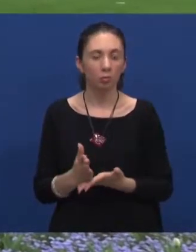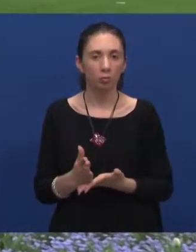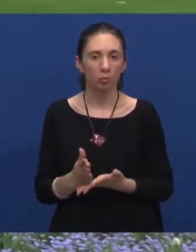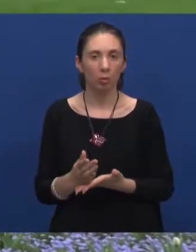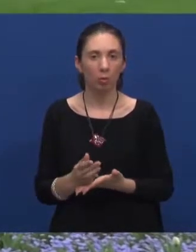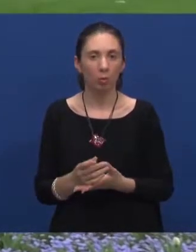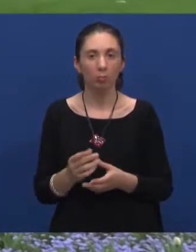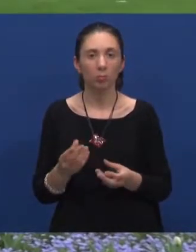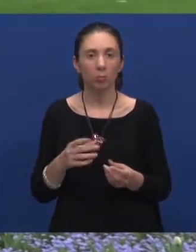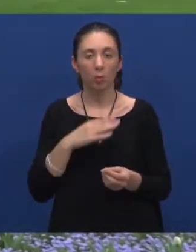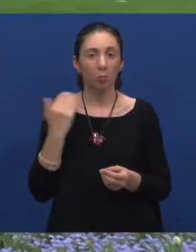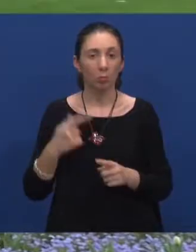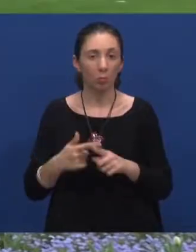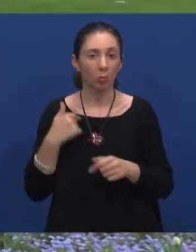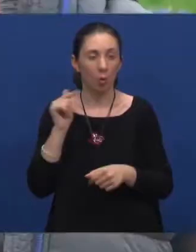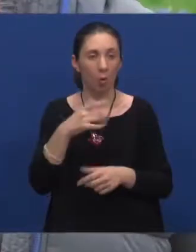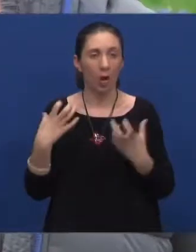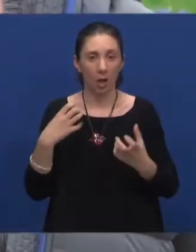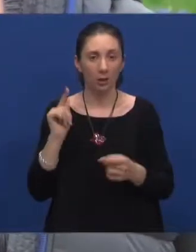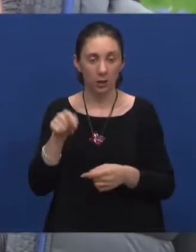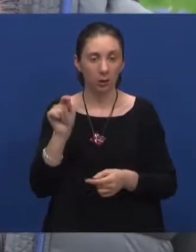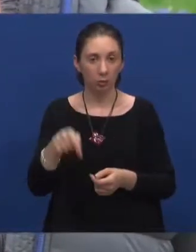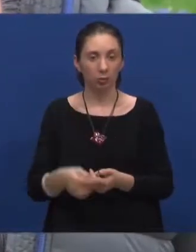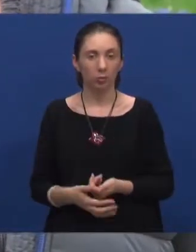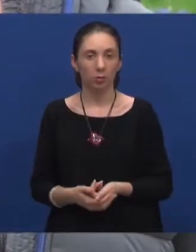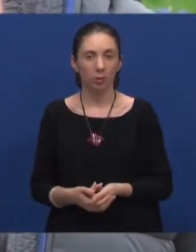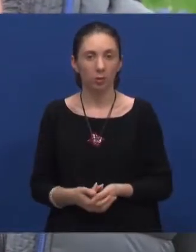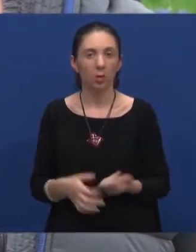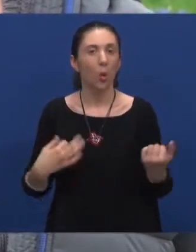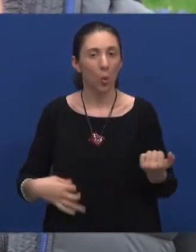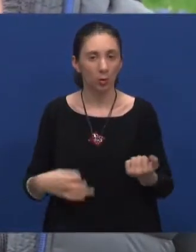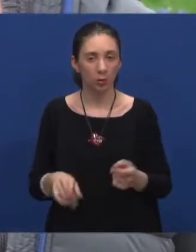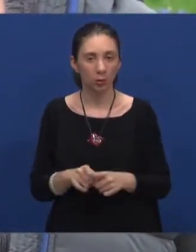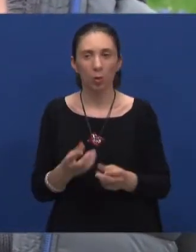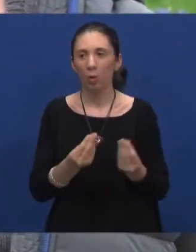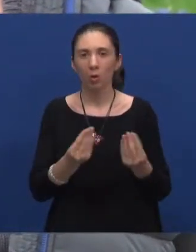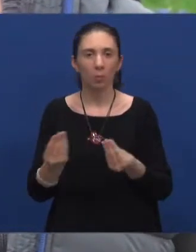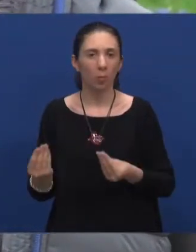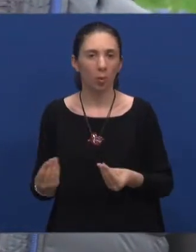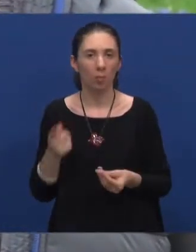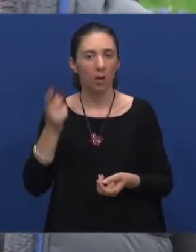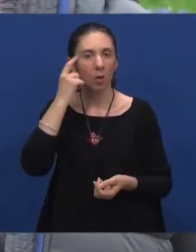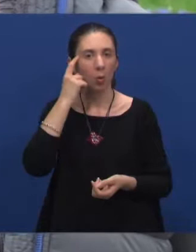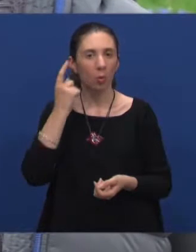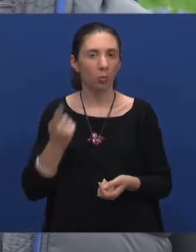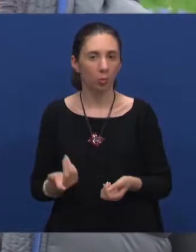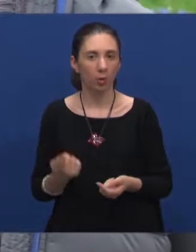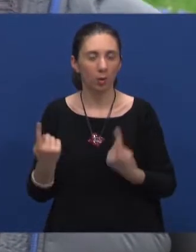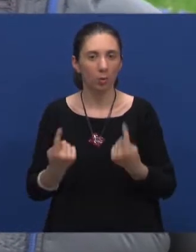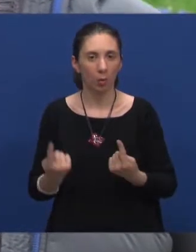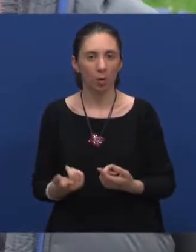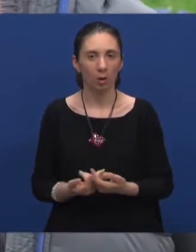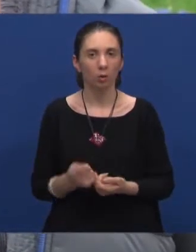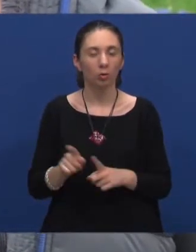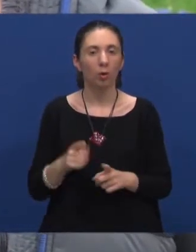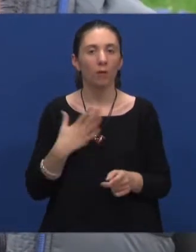često posjećujem kazališta i koncerte i brojne kulturne događaje.